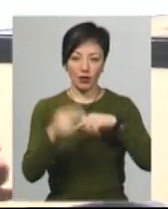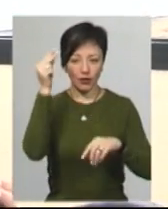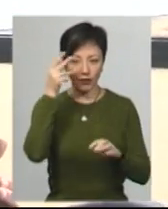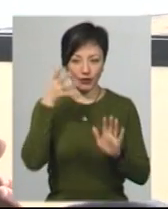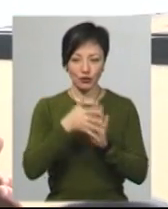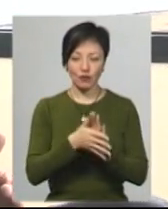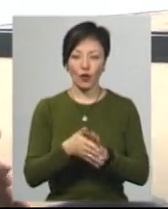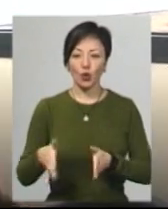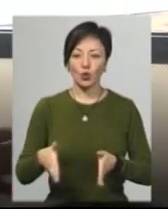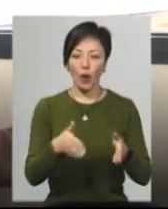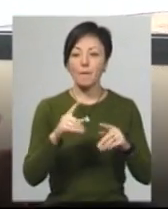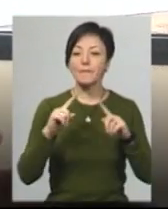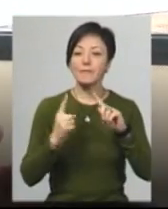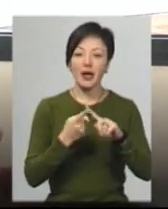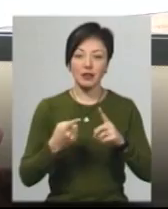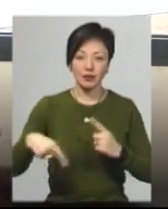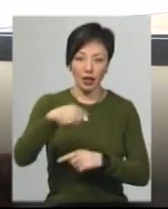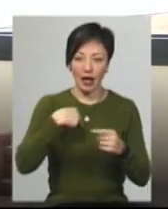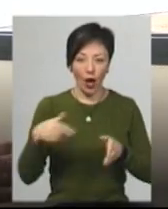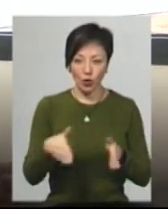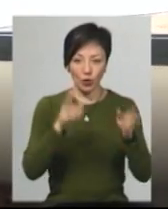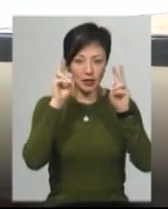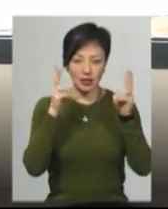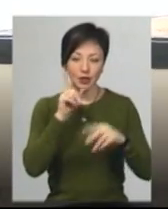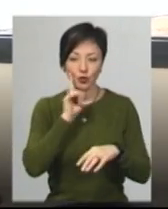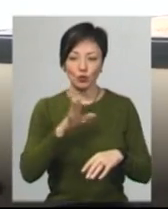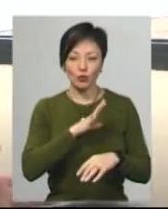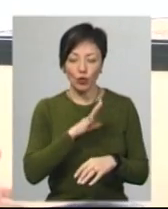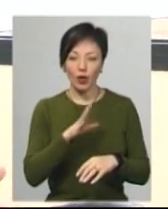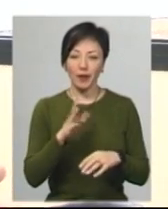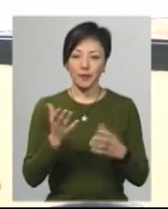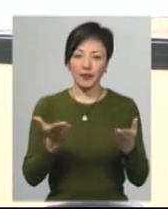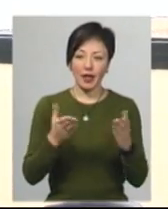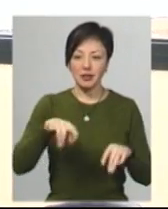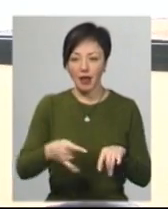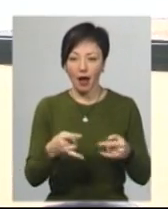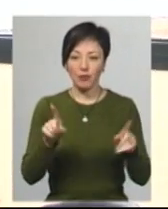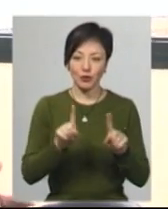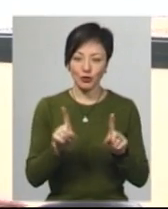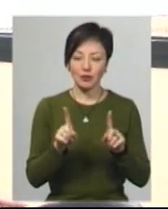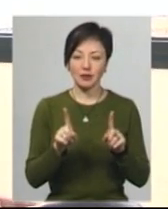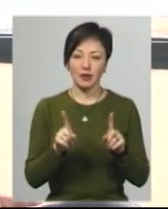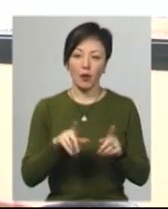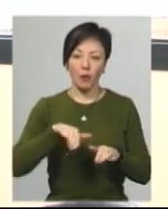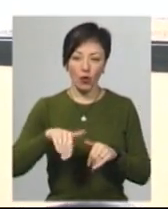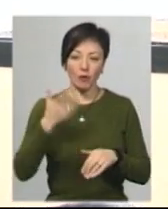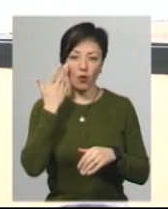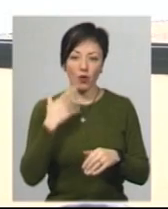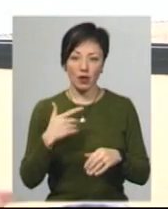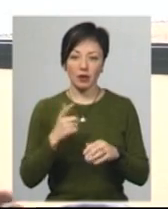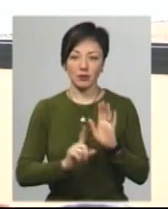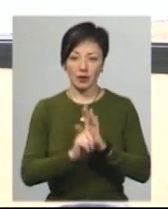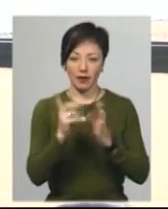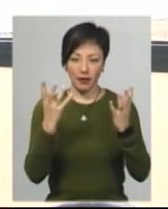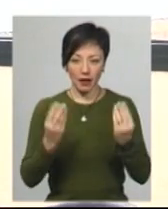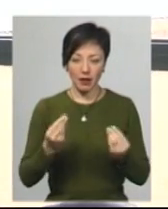Як я їхав перший оберс, по-перше, я цієї дороги не знав, то незручності було, десь яма, десь вибоїна. Ну, потім вже, коли став білий